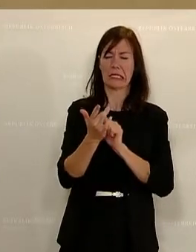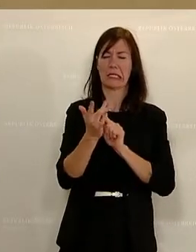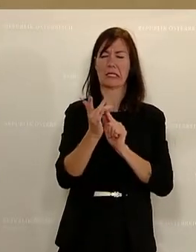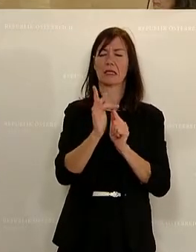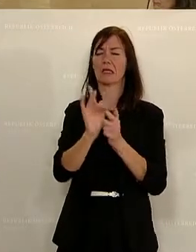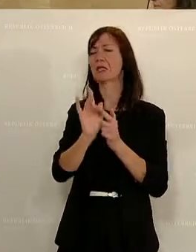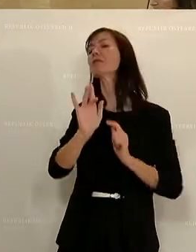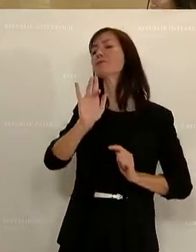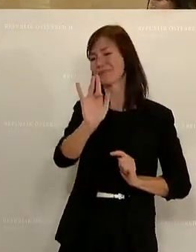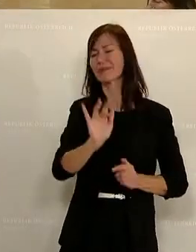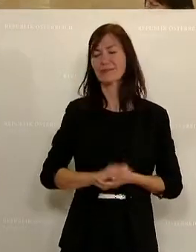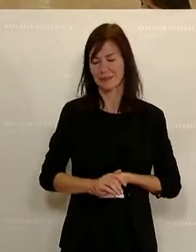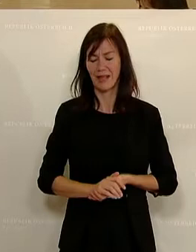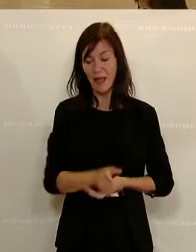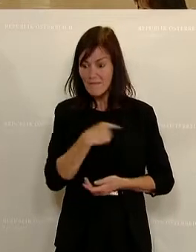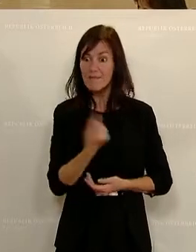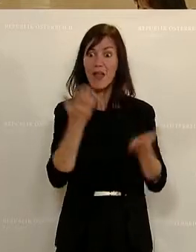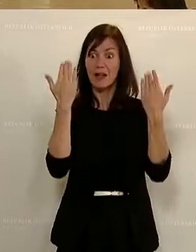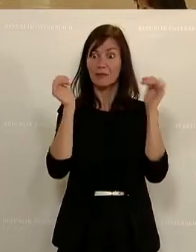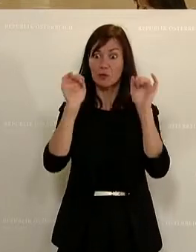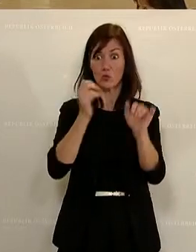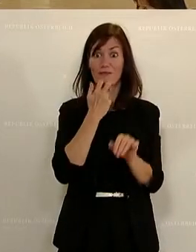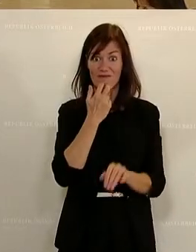wollen den Klimaschutz und zwar sozial gerecht. Vielen Dank.